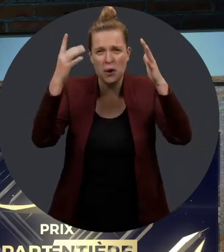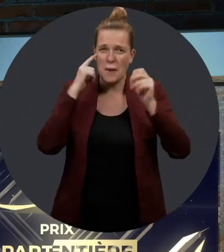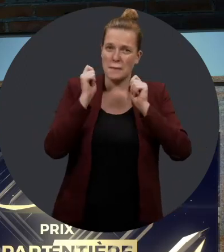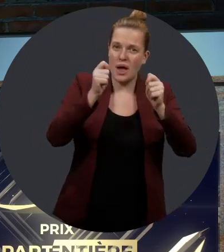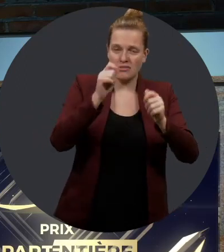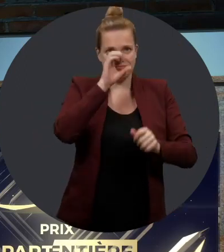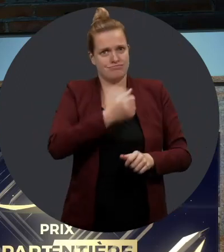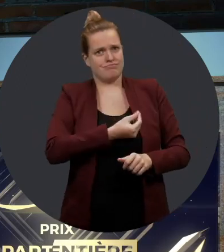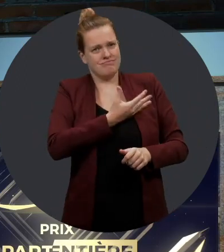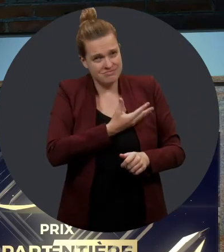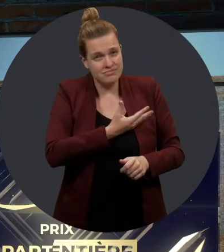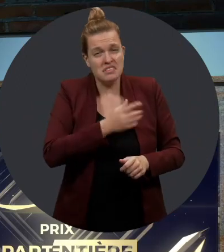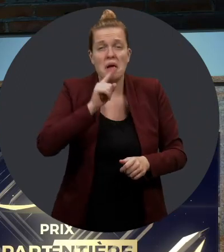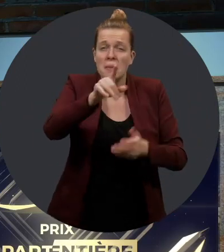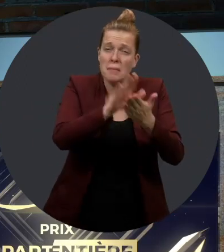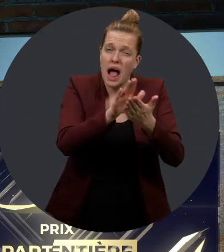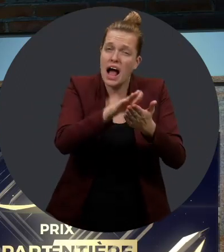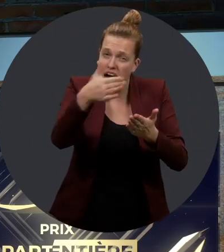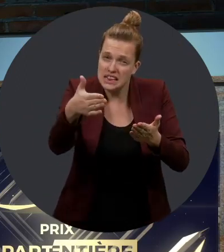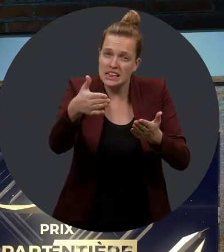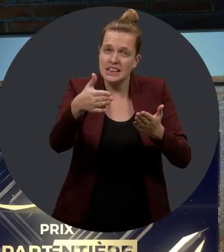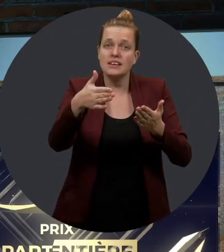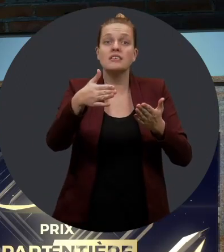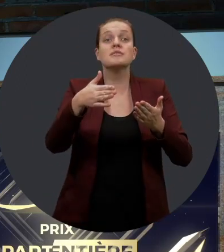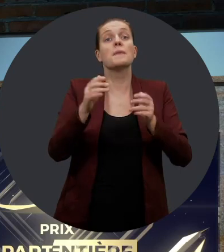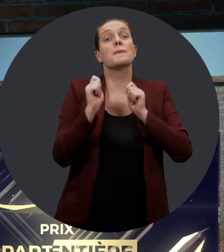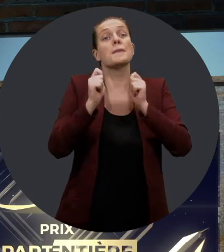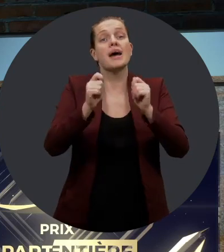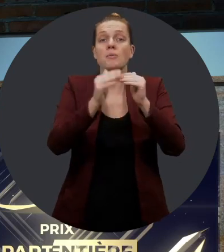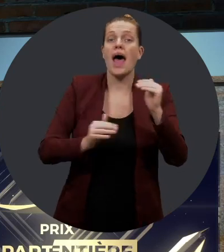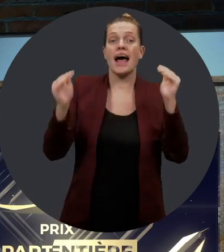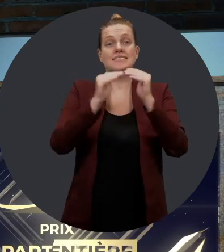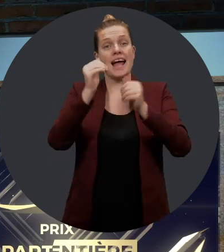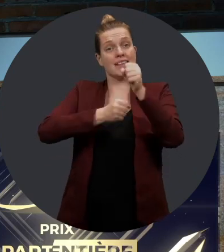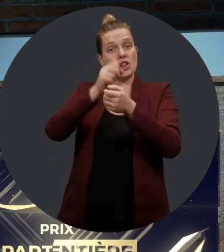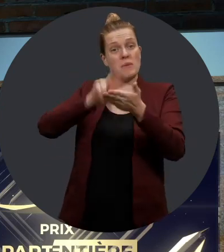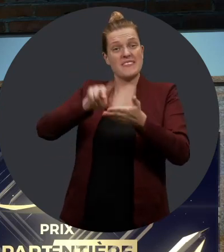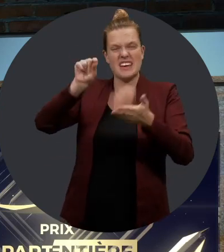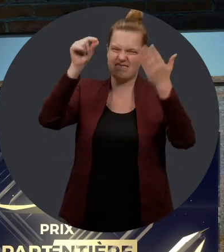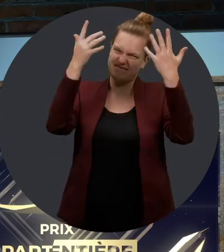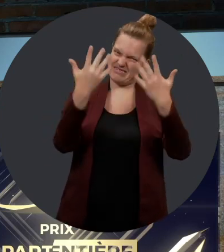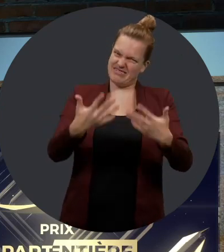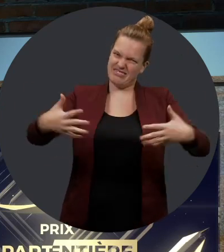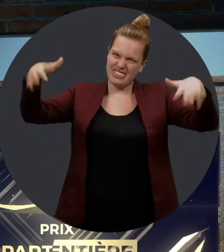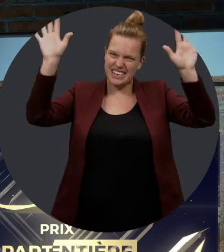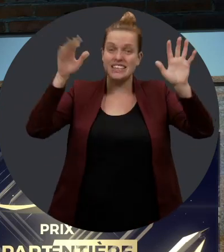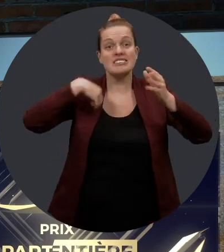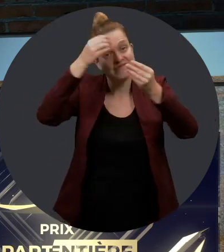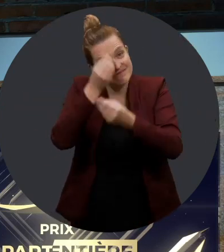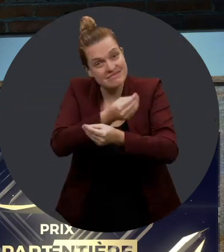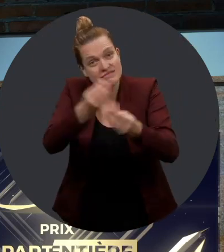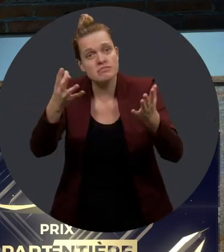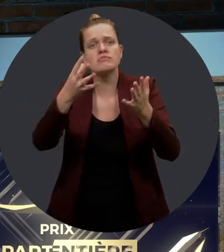cette mention coup de cœur. Vous la méritez pleinement. La remise des prix à part entière 2020 tire maintenant à sa fin.